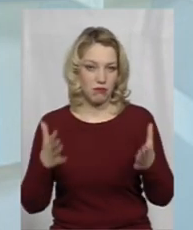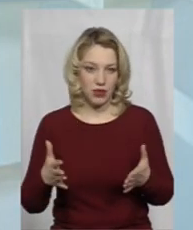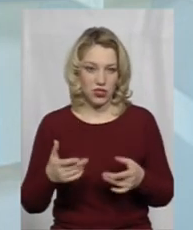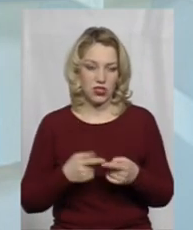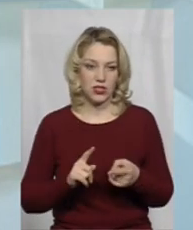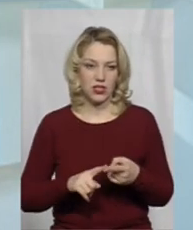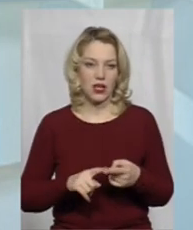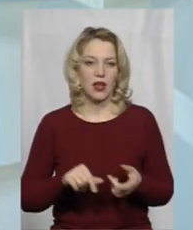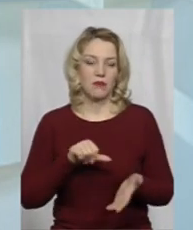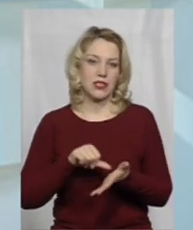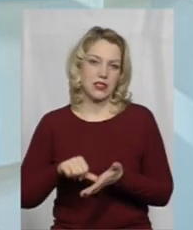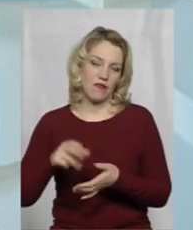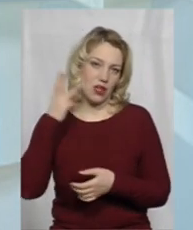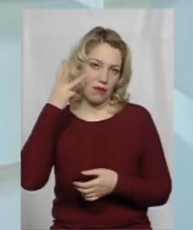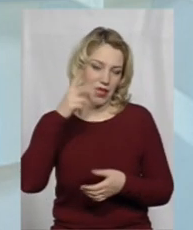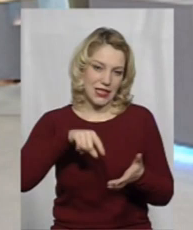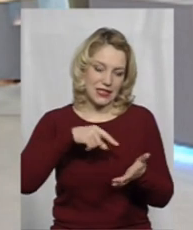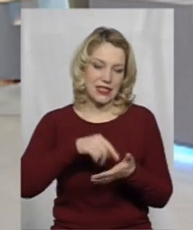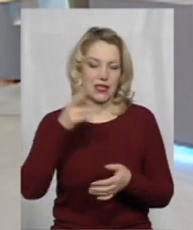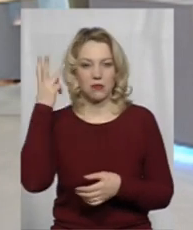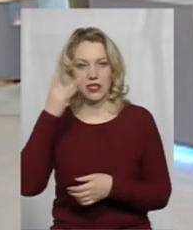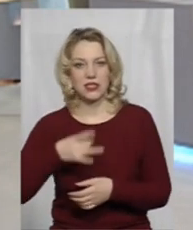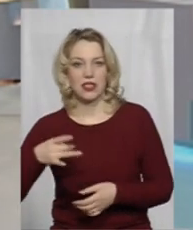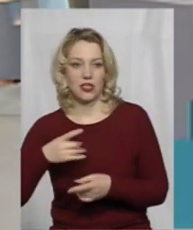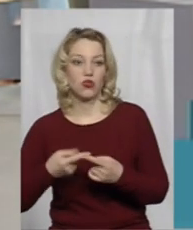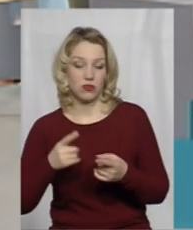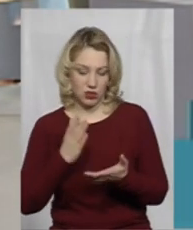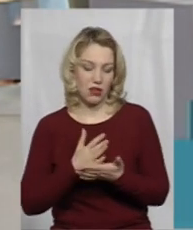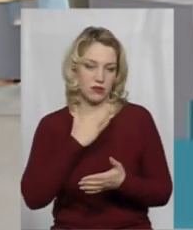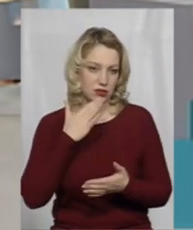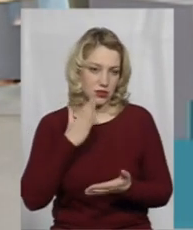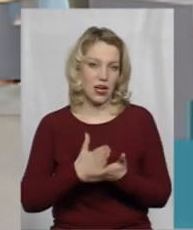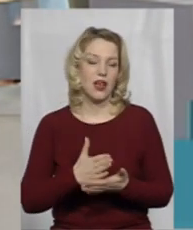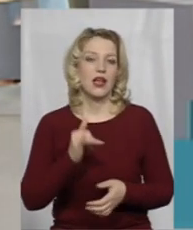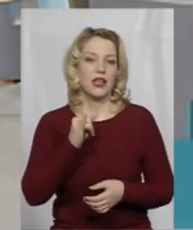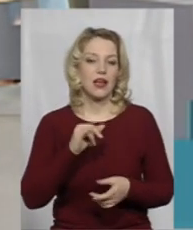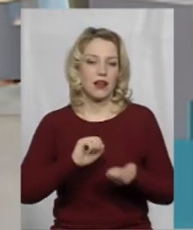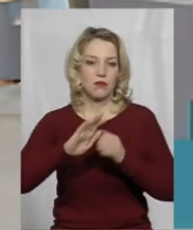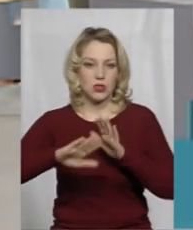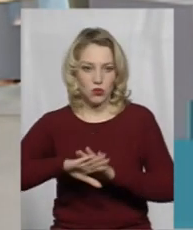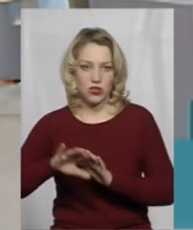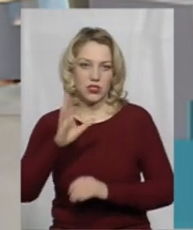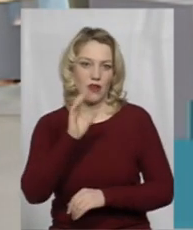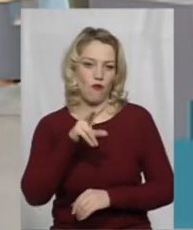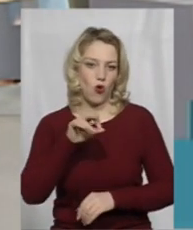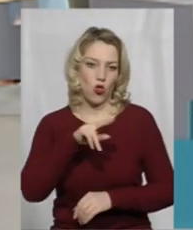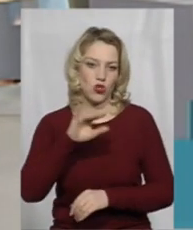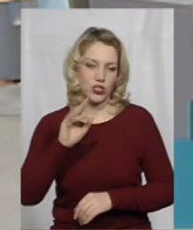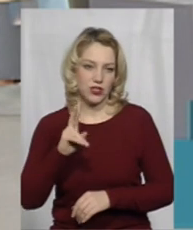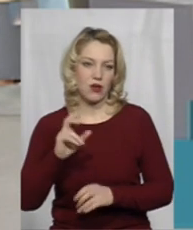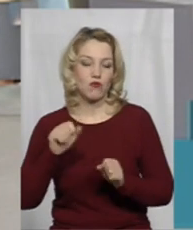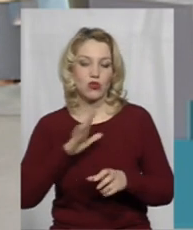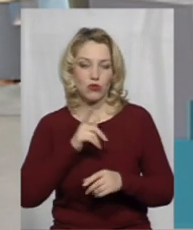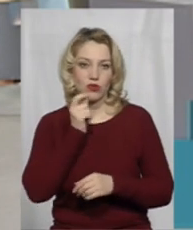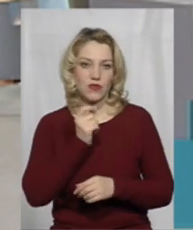представлено – це місто Хмельницький, Хмельницький район. Так склалося, що є Кам'янець-Подільський і Волочеський. Можливо, якогось